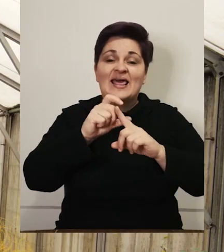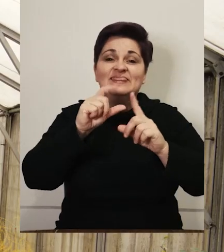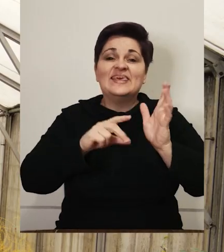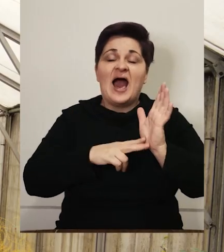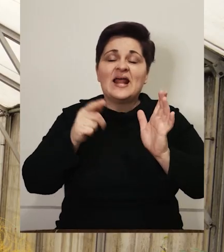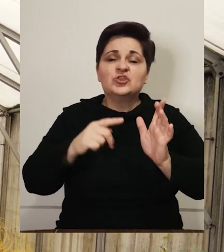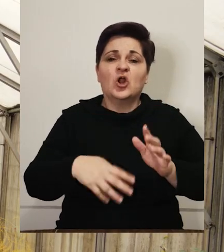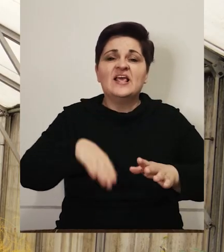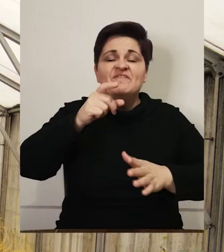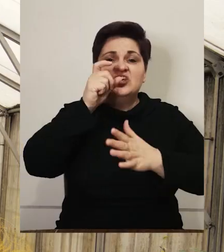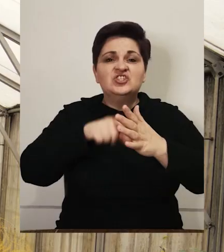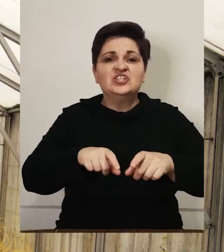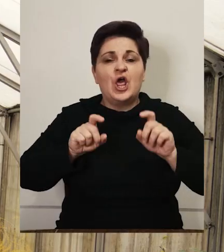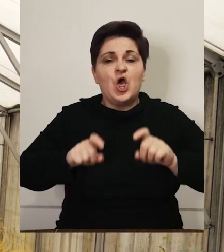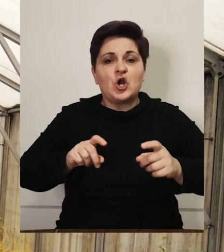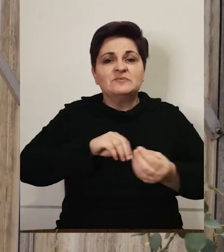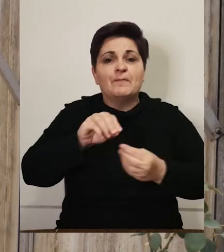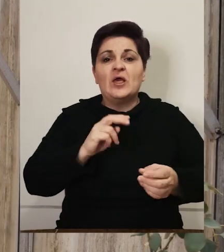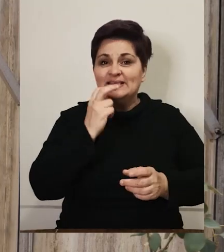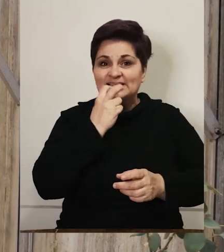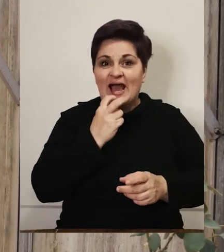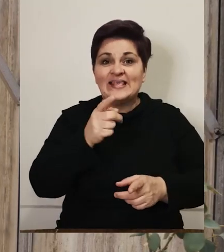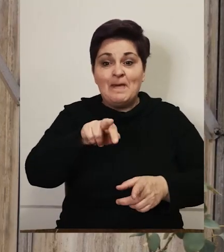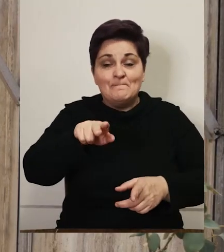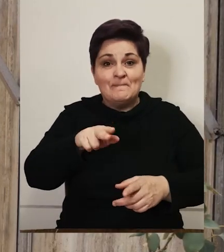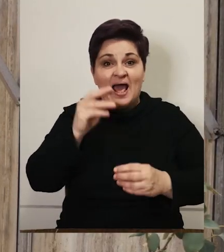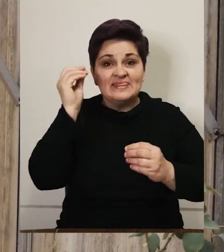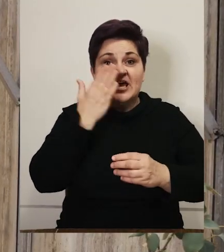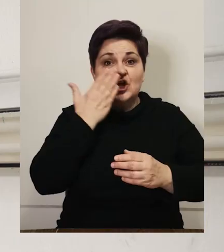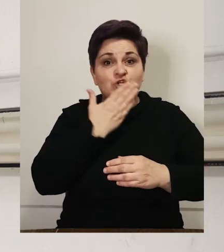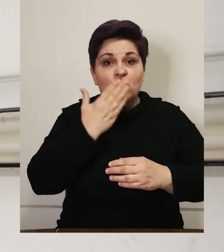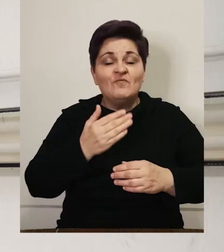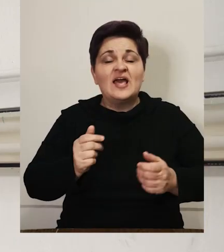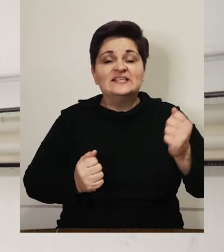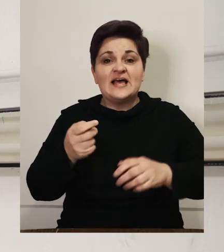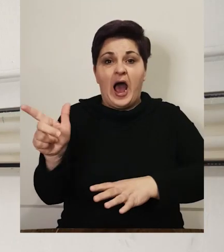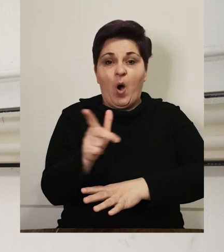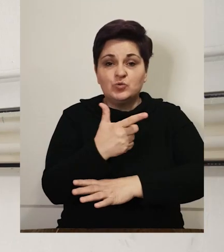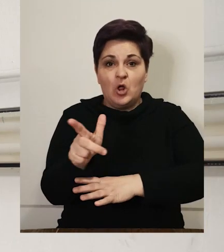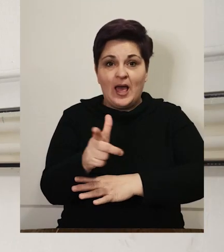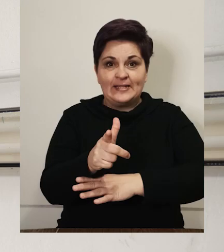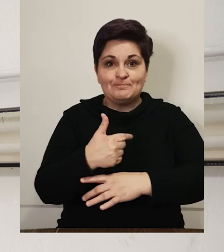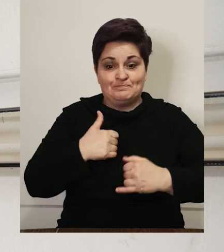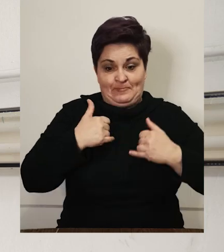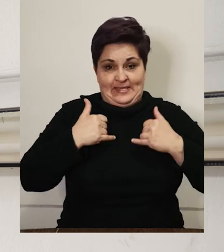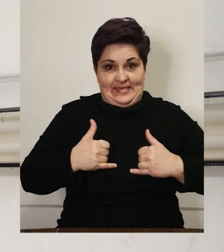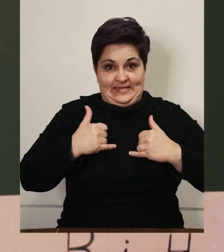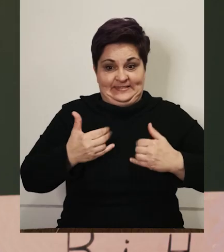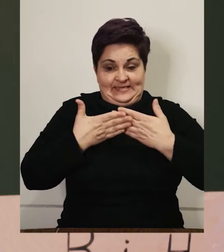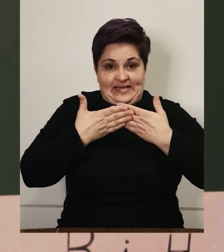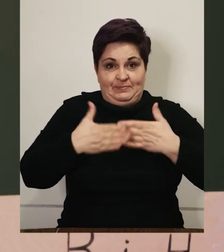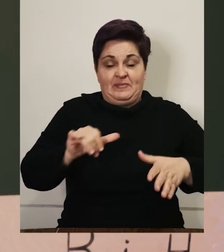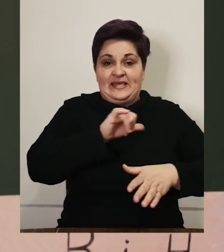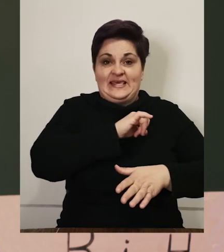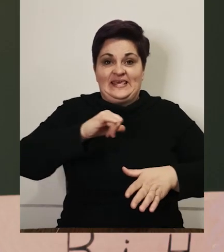Aldijana dolazi iz višečlane romske porodice iz Kaknja i njen brat se školovao za autolakirera. Sada sam trenutno